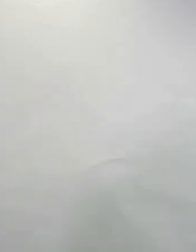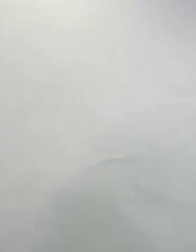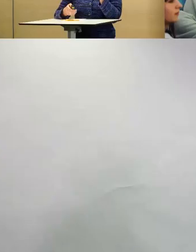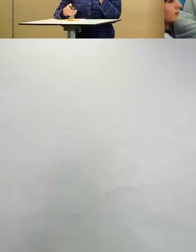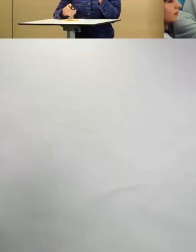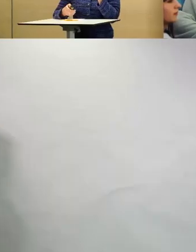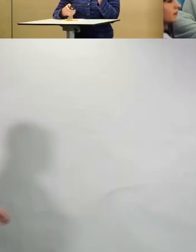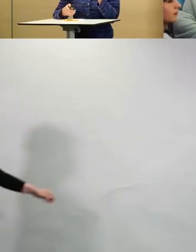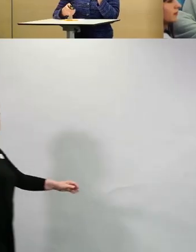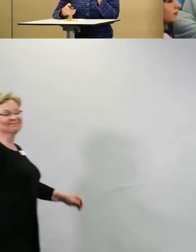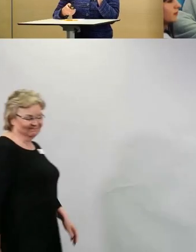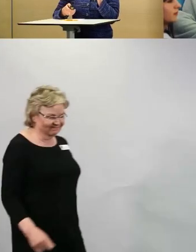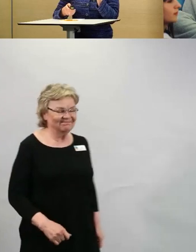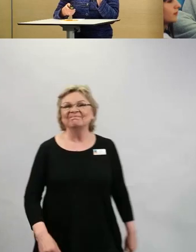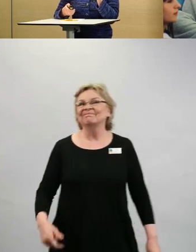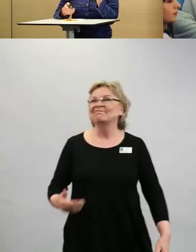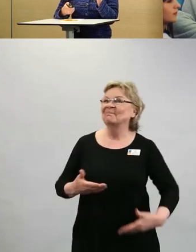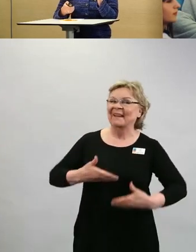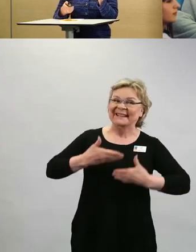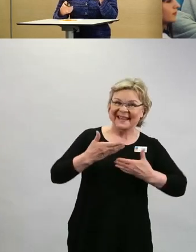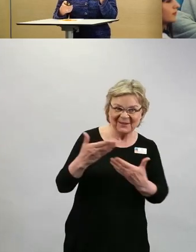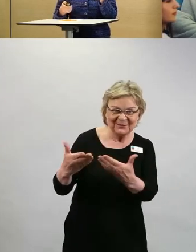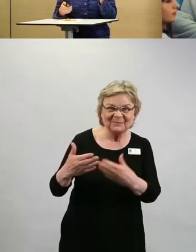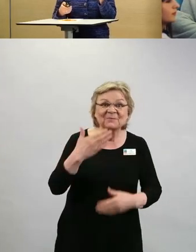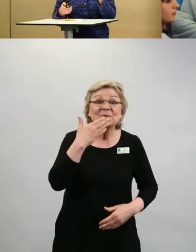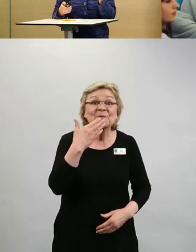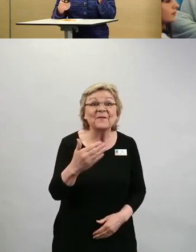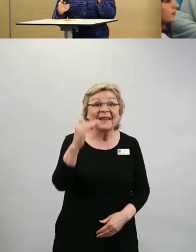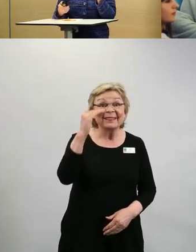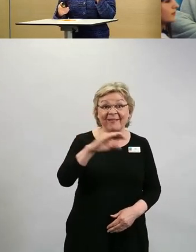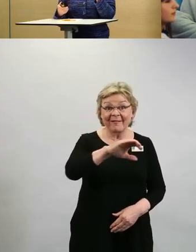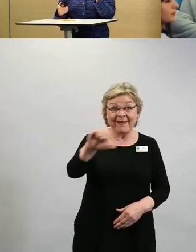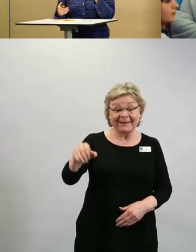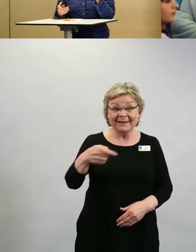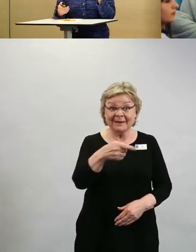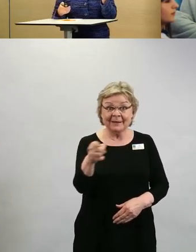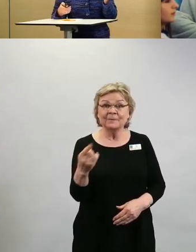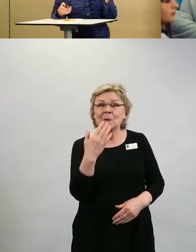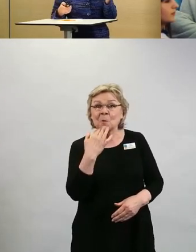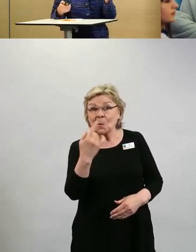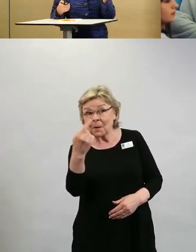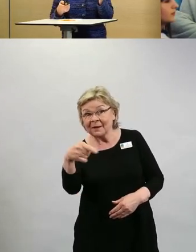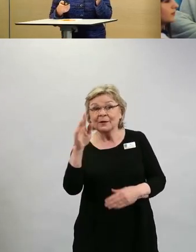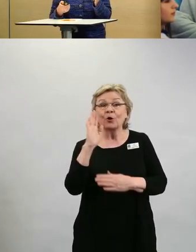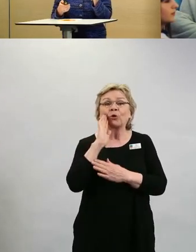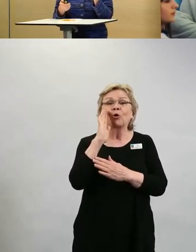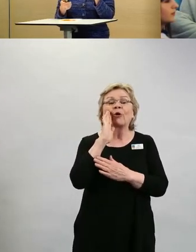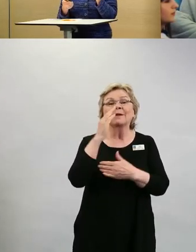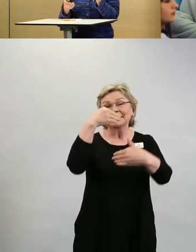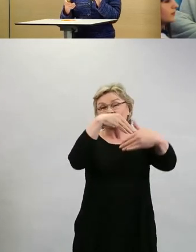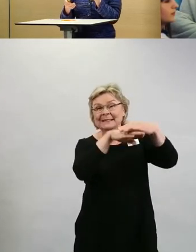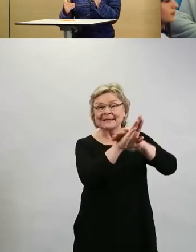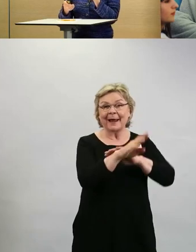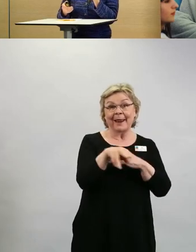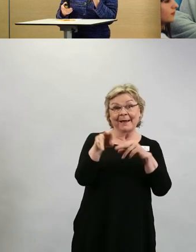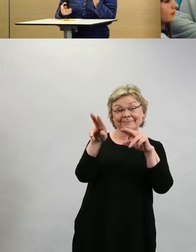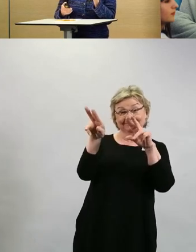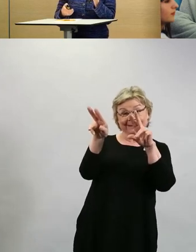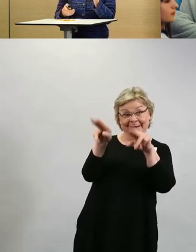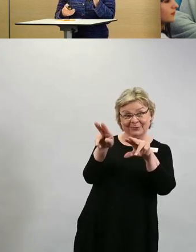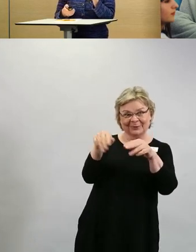Kiitos ja hyvää iltaa kaikille, jotka siellä sisätiloissa tätä kuuntelette. Mieluummin oltaisiin varmaan kaikki tuolla ulkona ihanassa